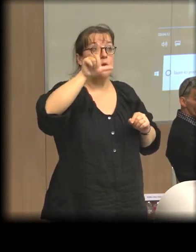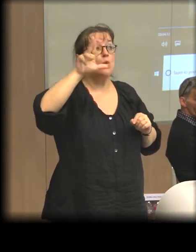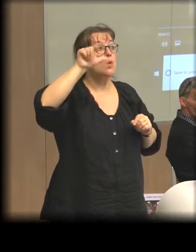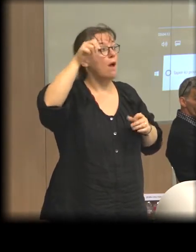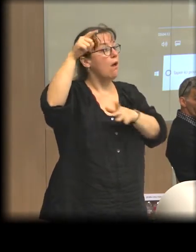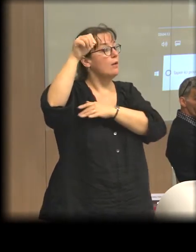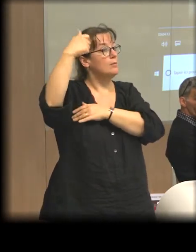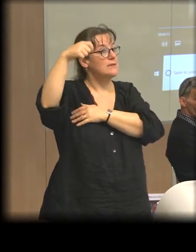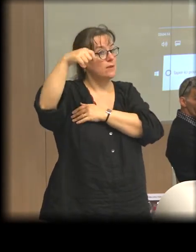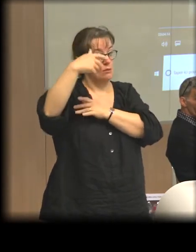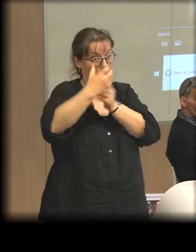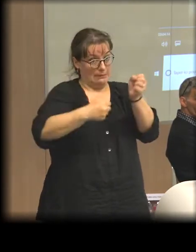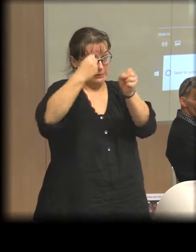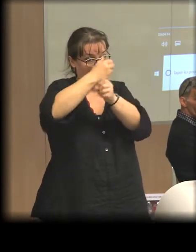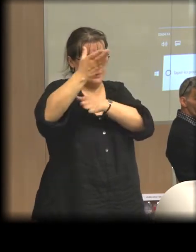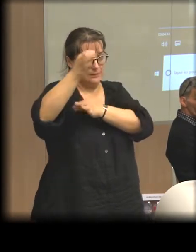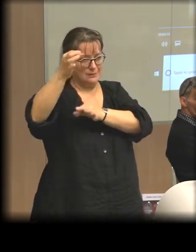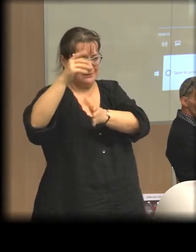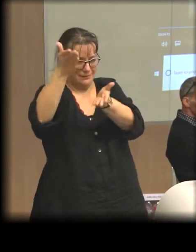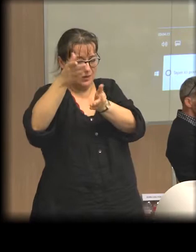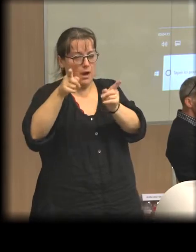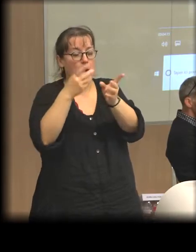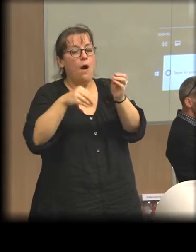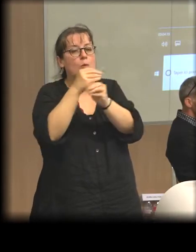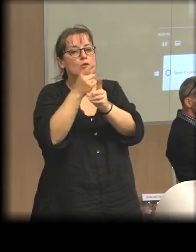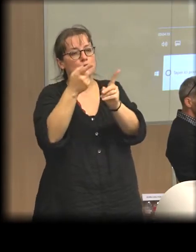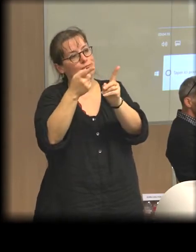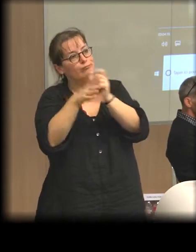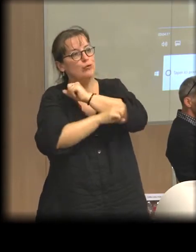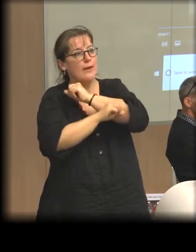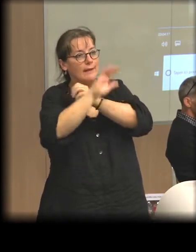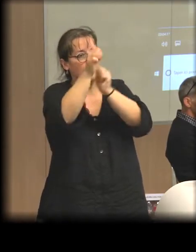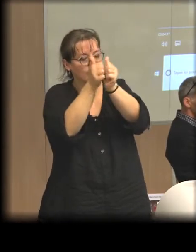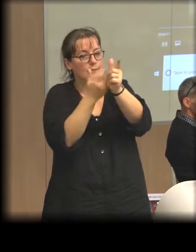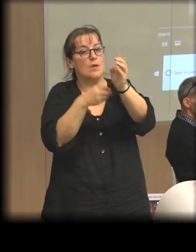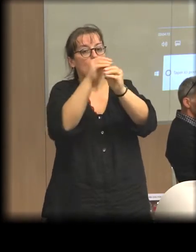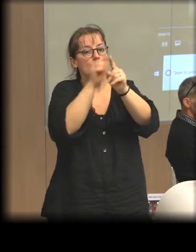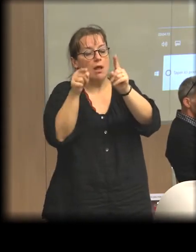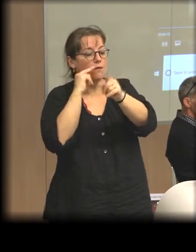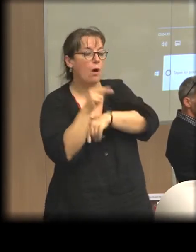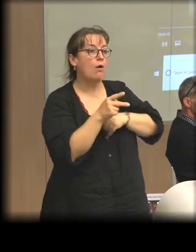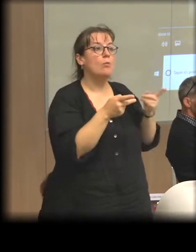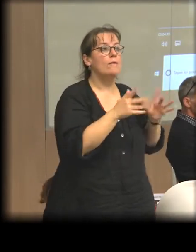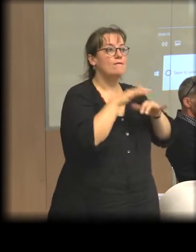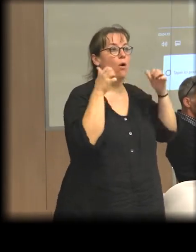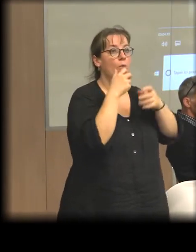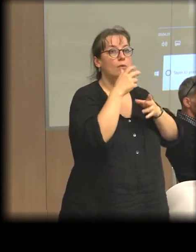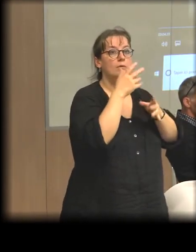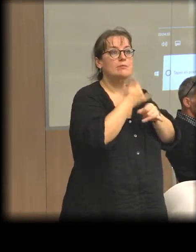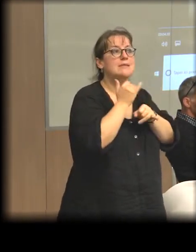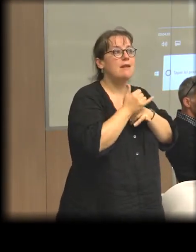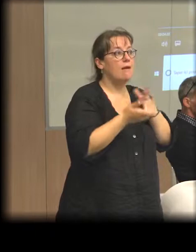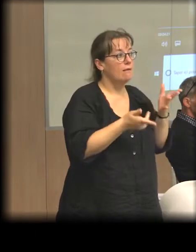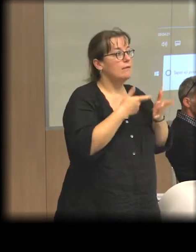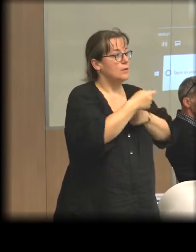à constituer aussi une instance consultative qui est l'émanation du Forum brésilien d'économie solidaire et qui va